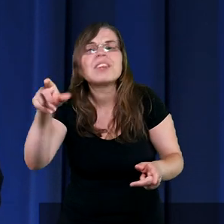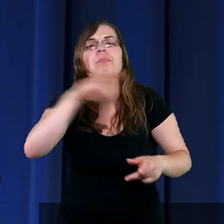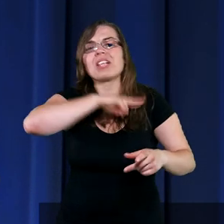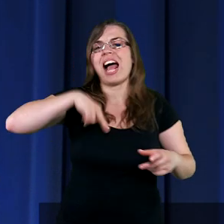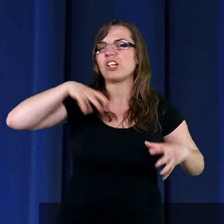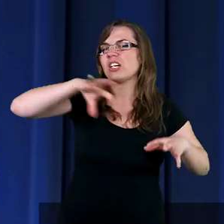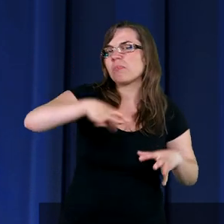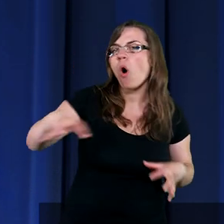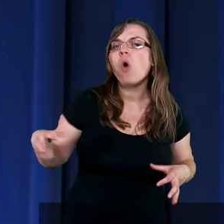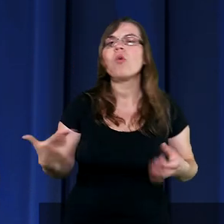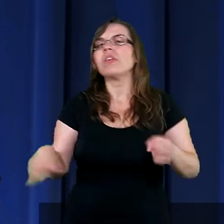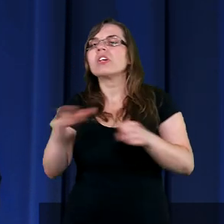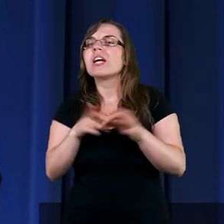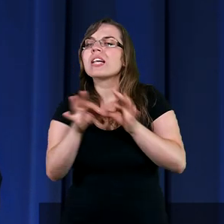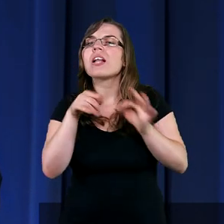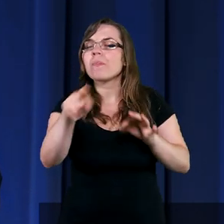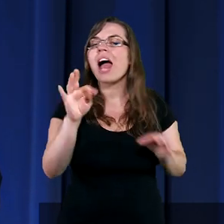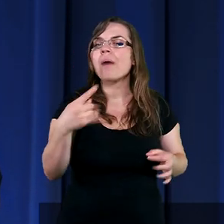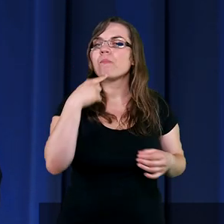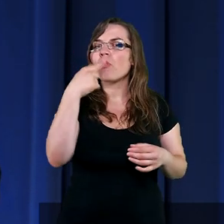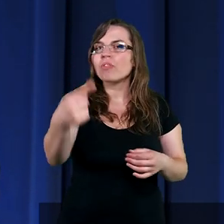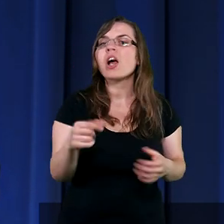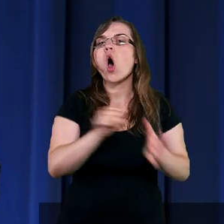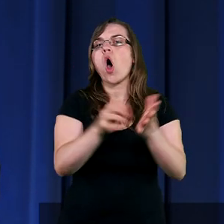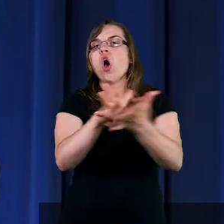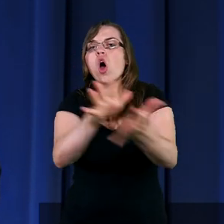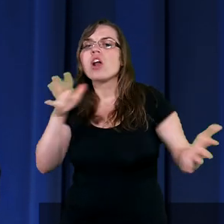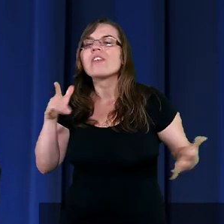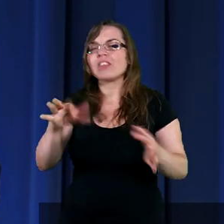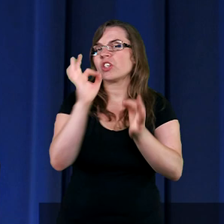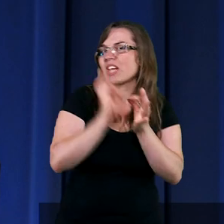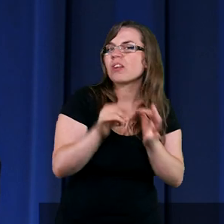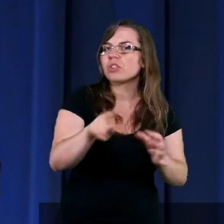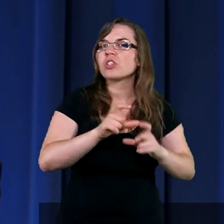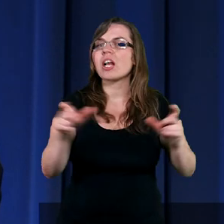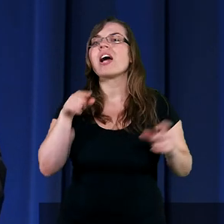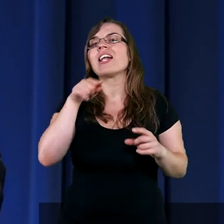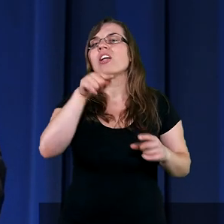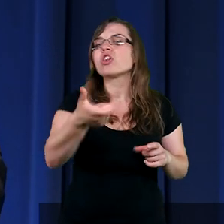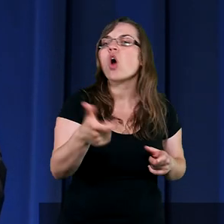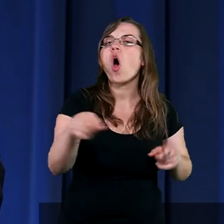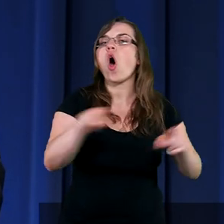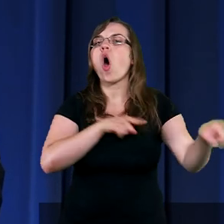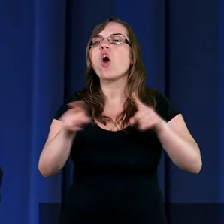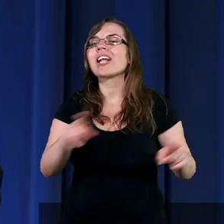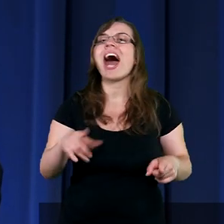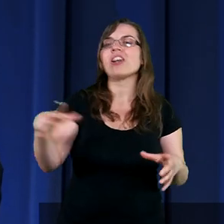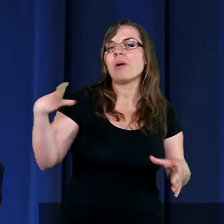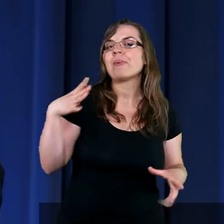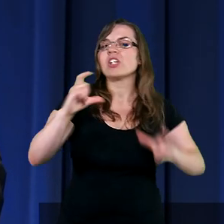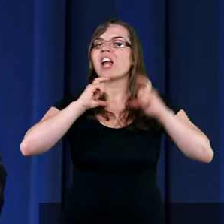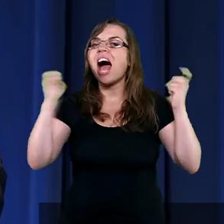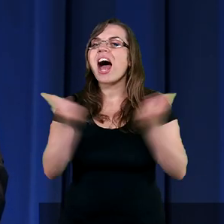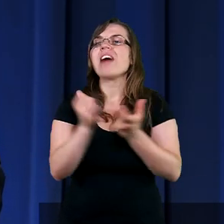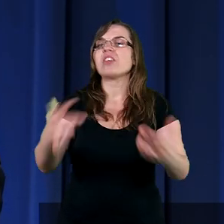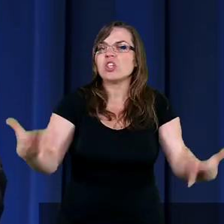zborów. Historia, która właśnie, tak jak powiedziałem, odzwierciedla, co oznacza, co oznacza być adwentystą i